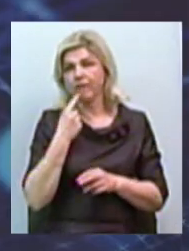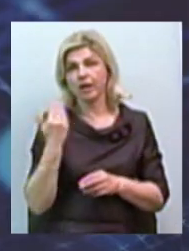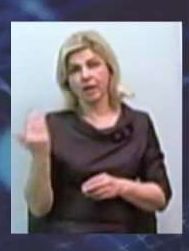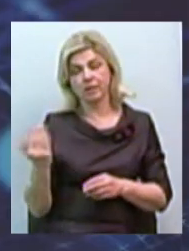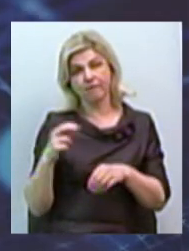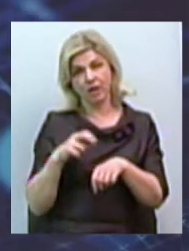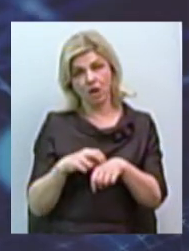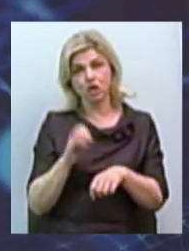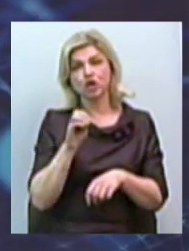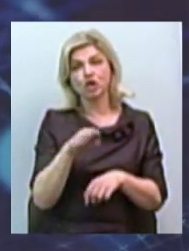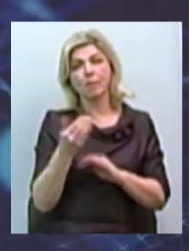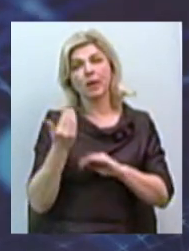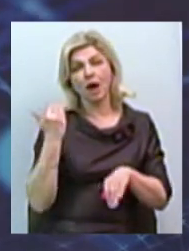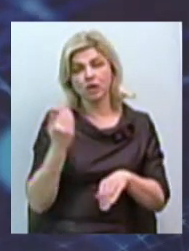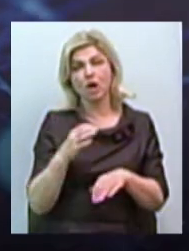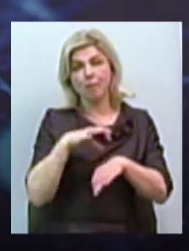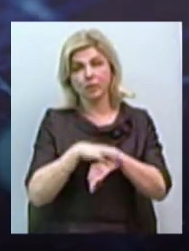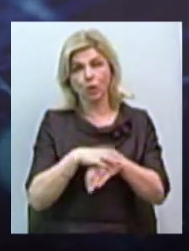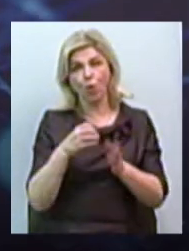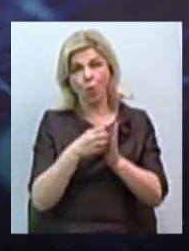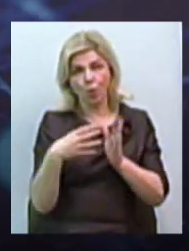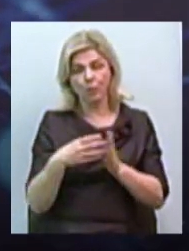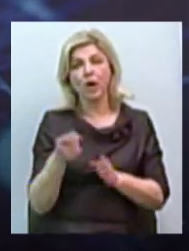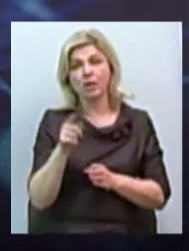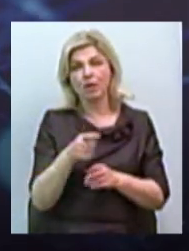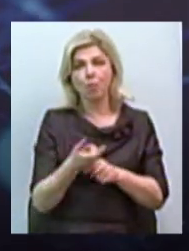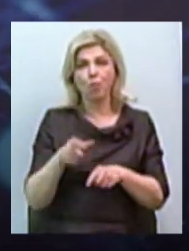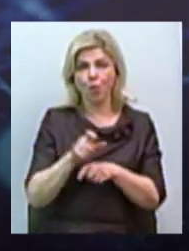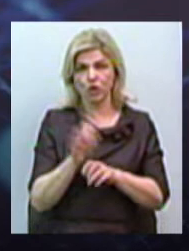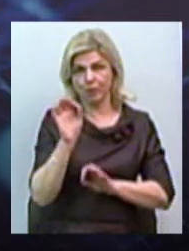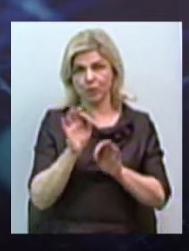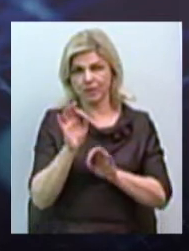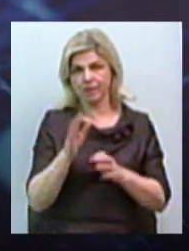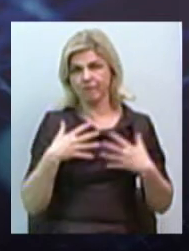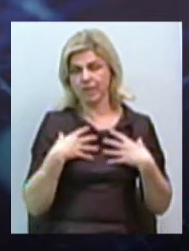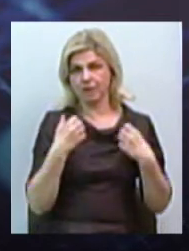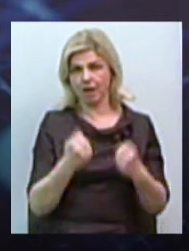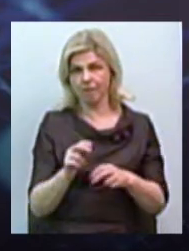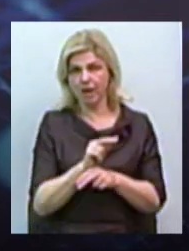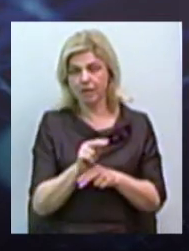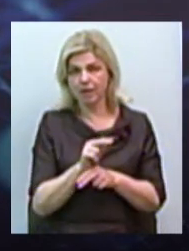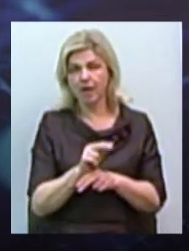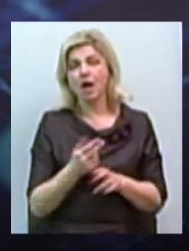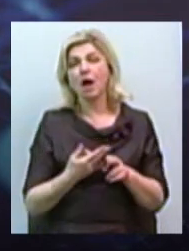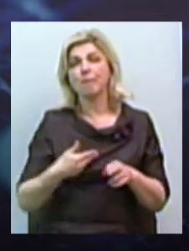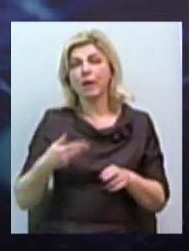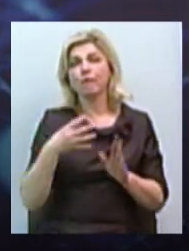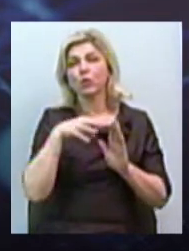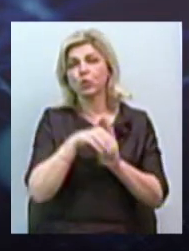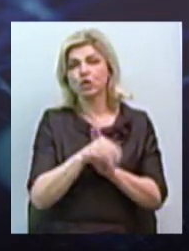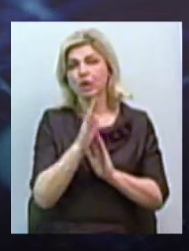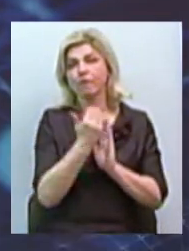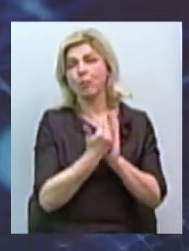раньше мы обнаружили опухоль, тем больше процент выздоровления. Поэтому мы включили в эту программу, это